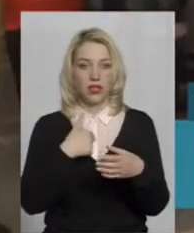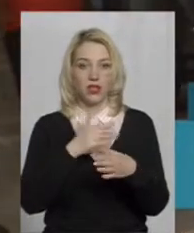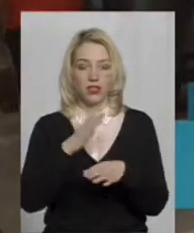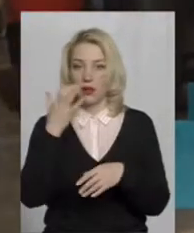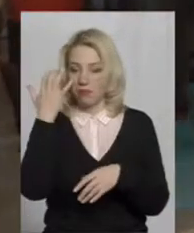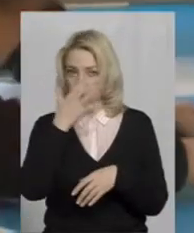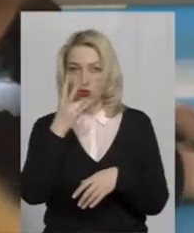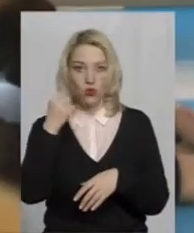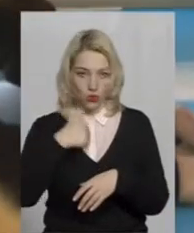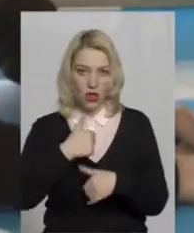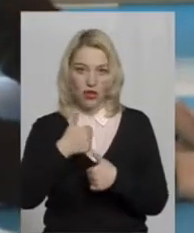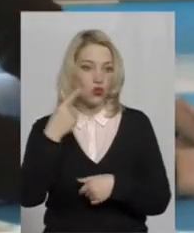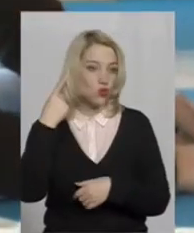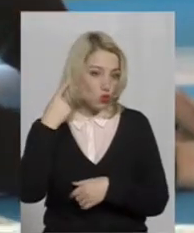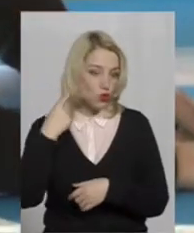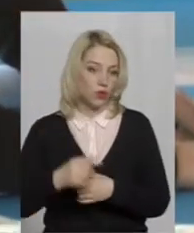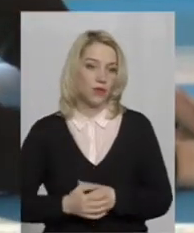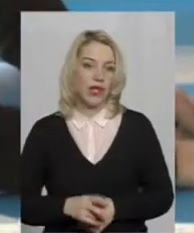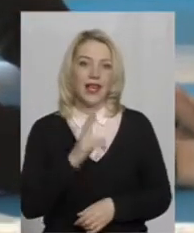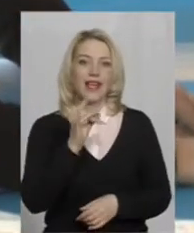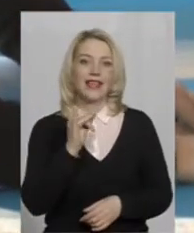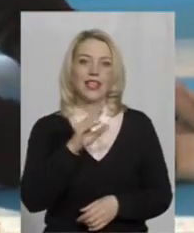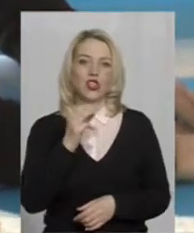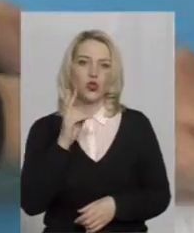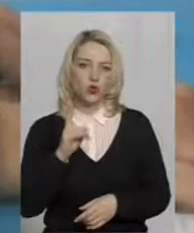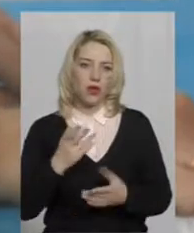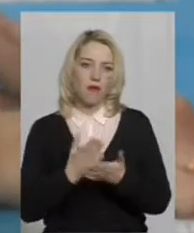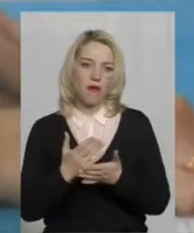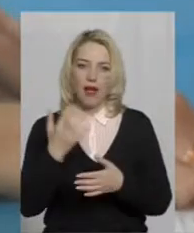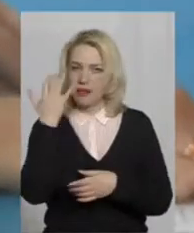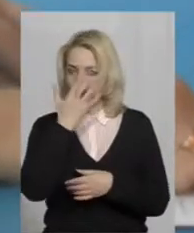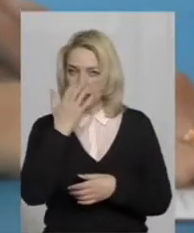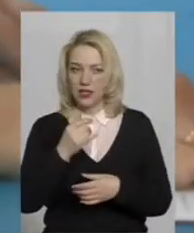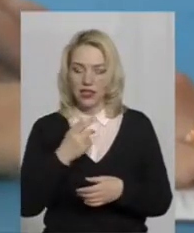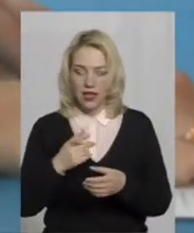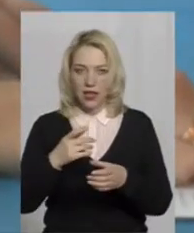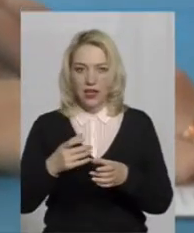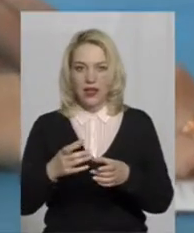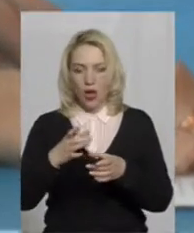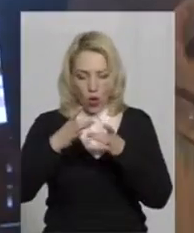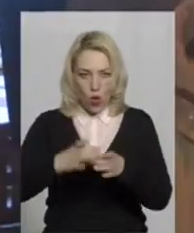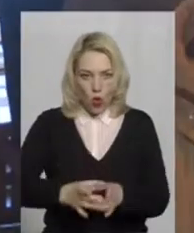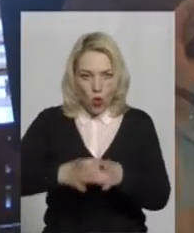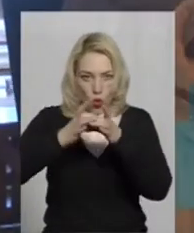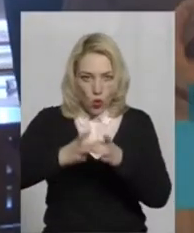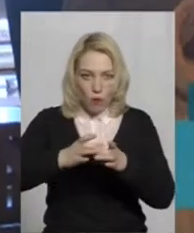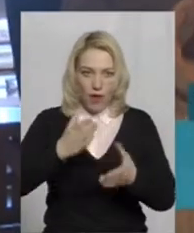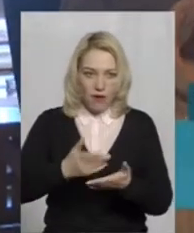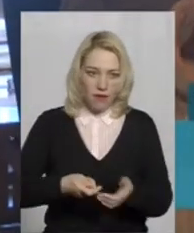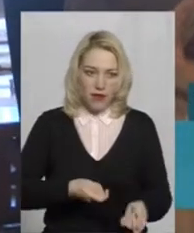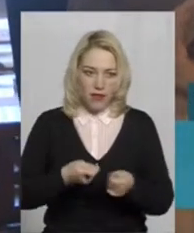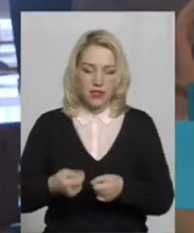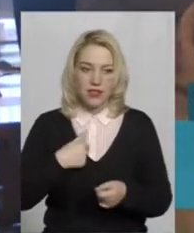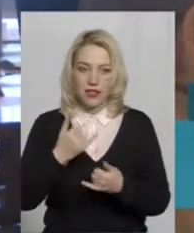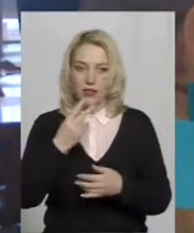бачу, але я чую. Лариса Кирюкищук має слабкий зір і на голосування прийшла з лупу, ібо інакше, каже, не бачить. Я зараз спробувала,